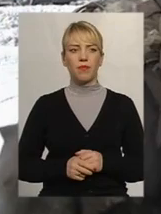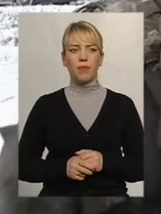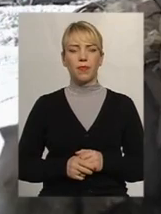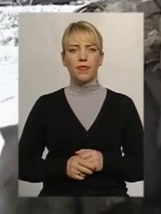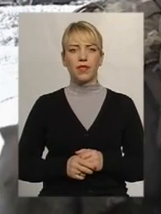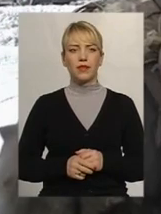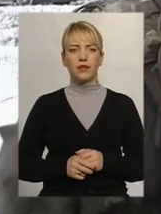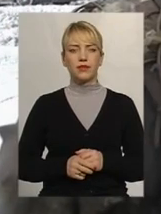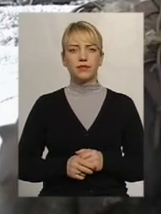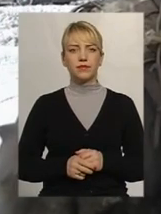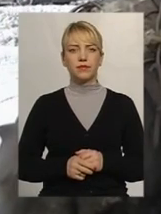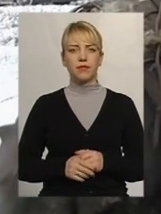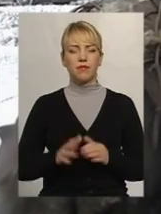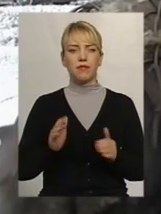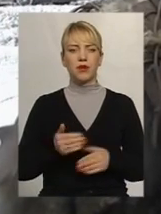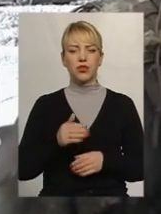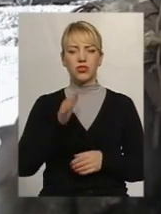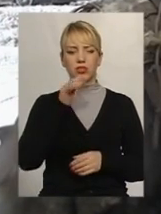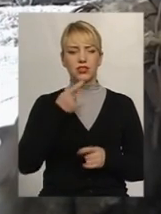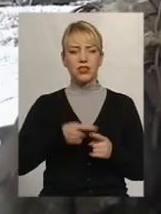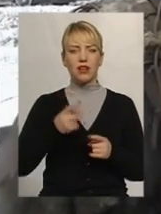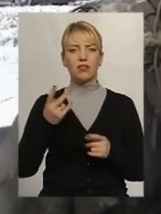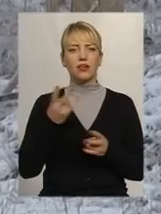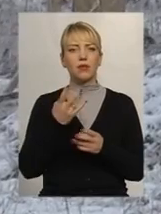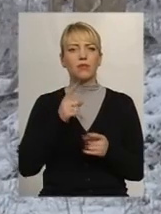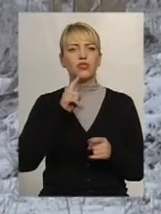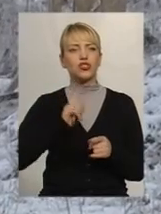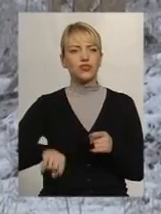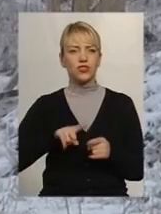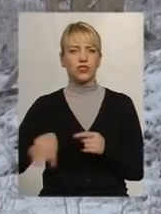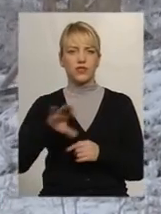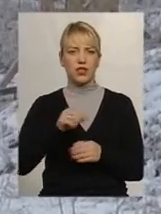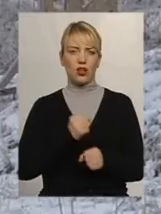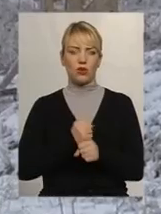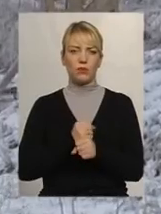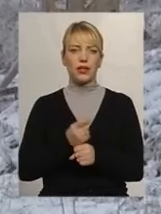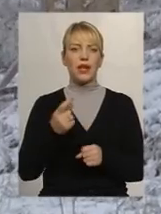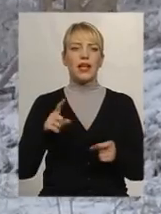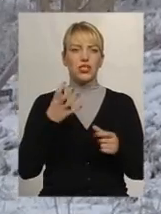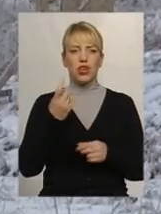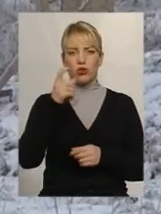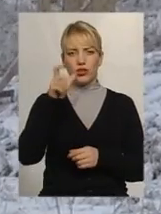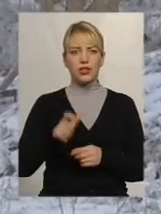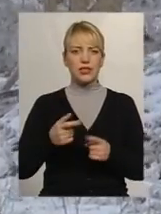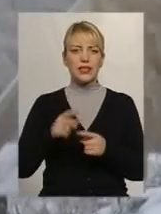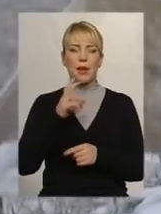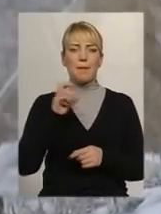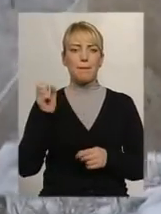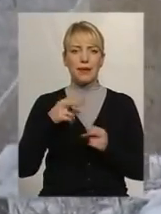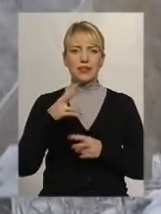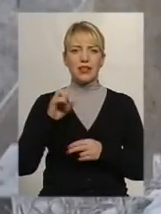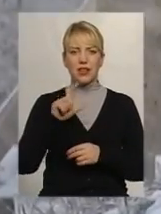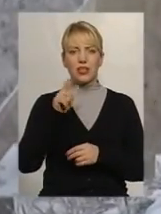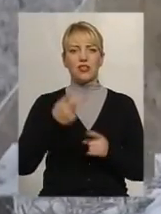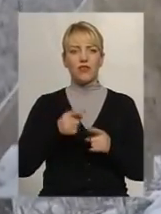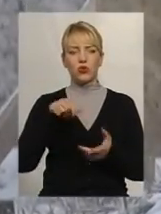часу на прицілювання. Це треба все швидко робити. Ще один спецпризначенець і теж Дмитро служить вже 5 років. Він –